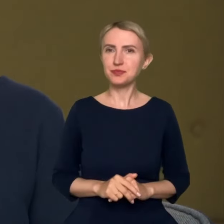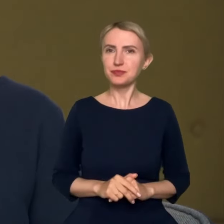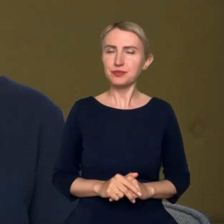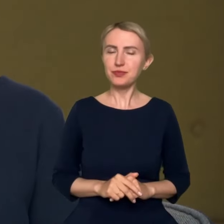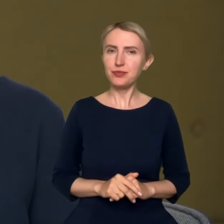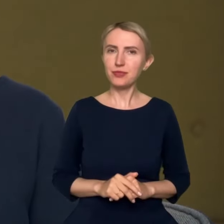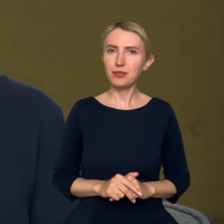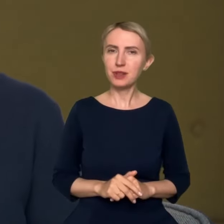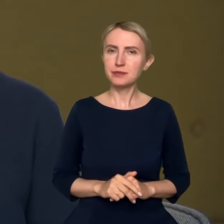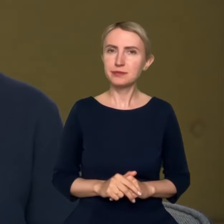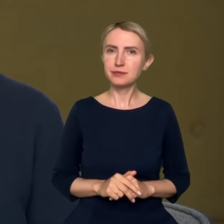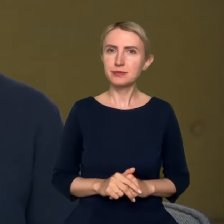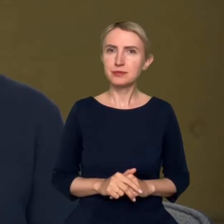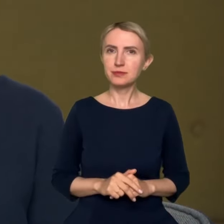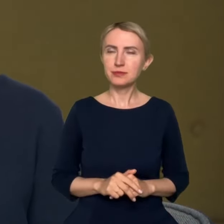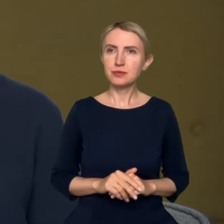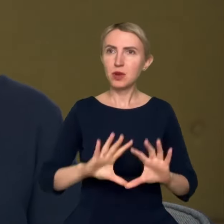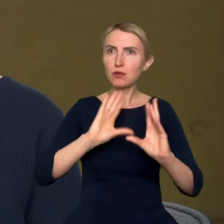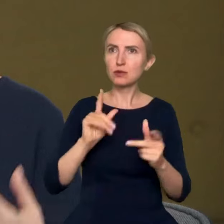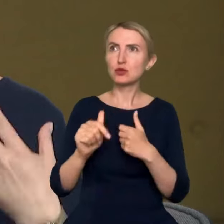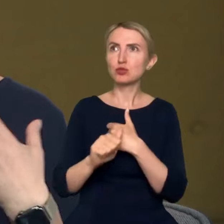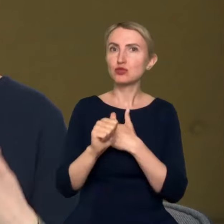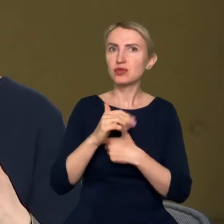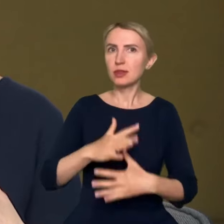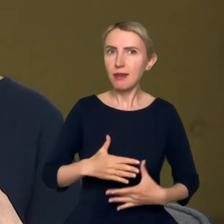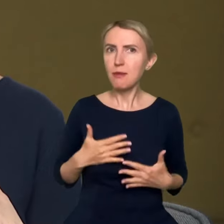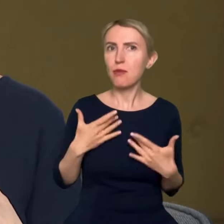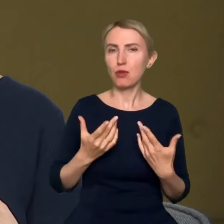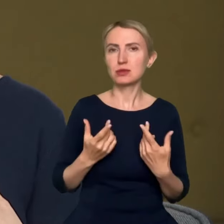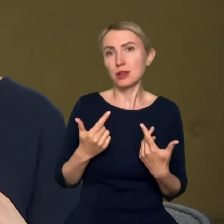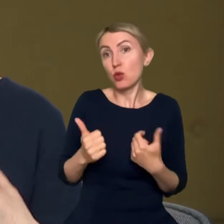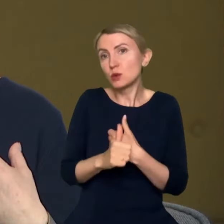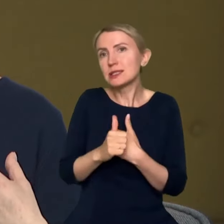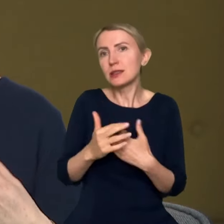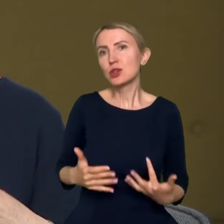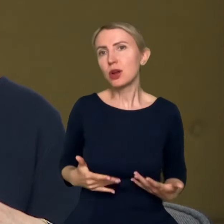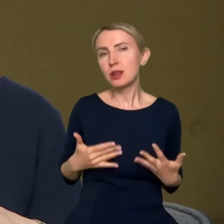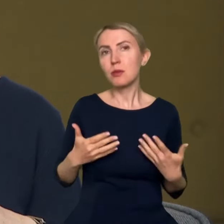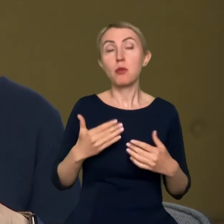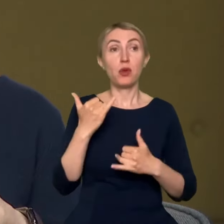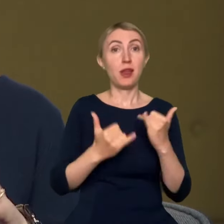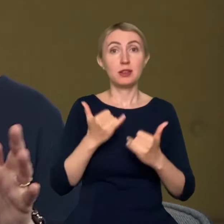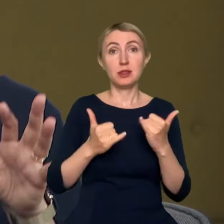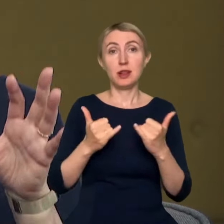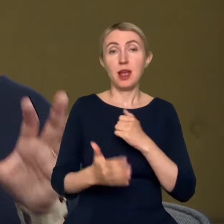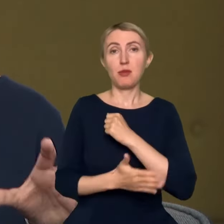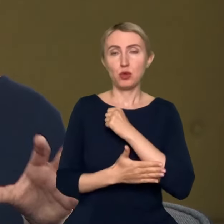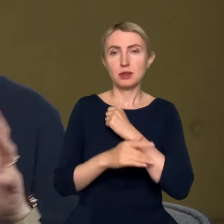wzbudza takie ogromne emocje, zresztą uzasadnione, no bo jeżeli na podstawie